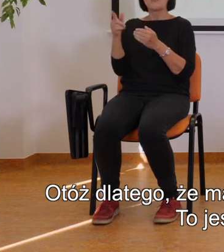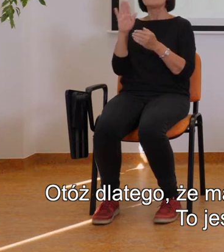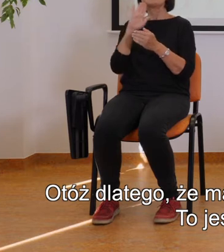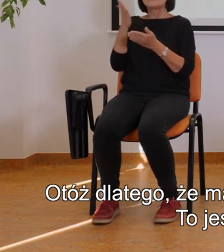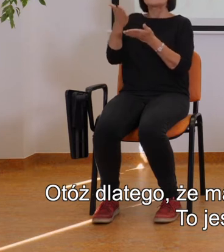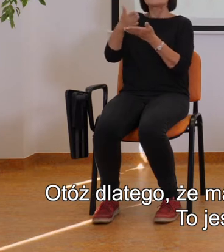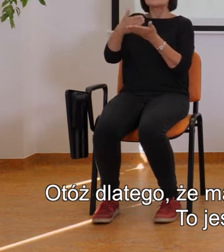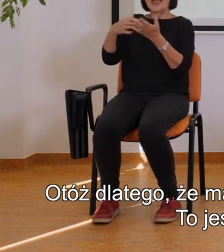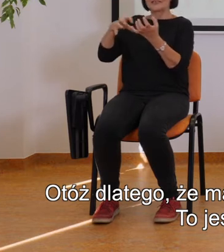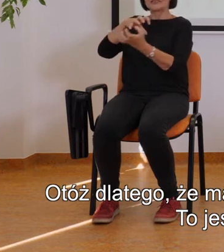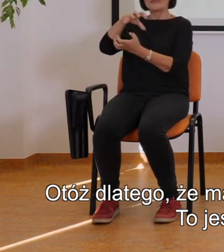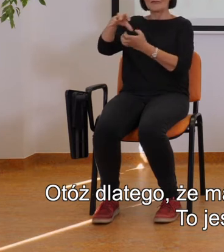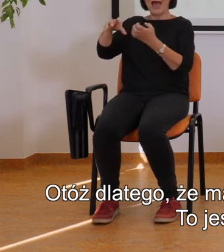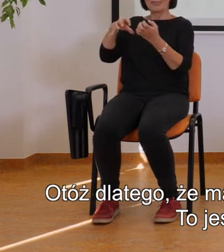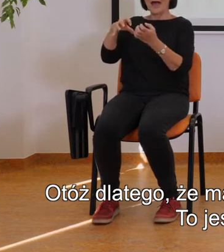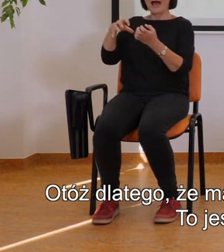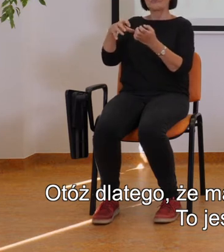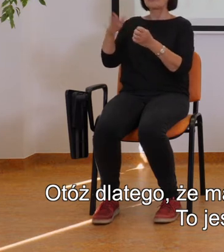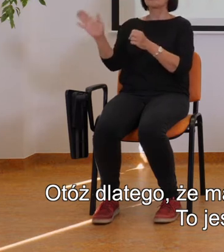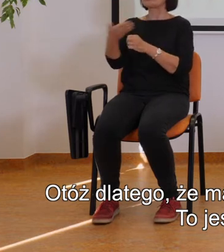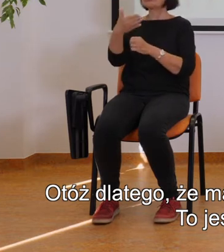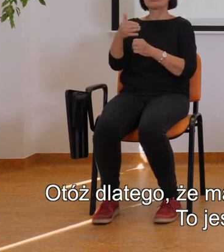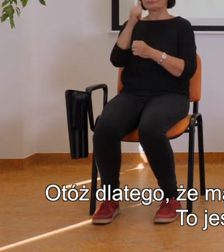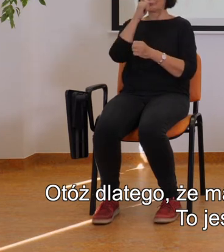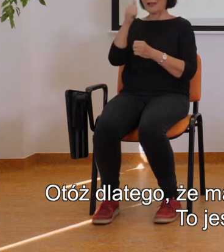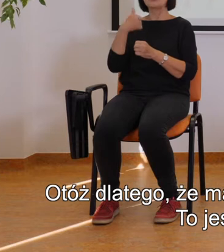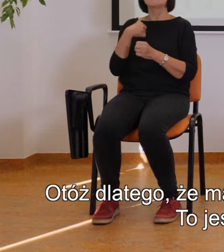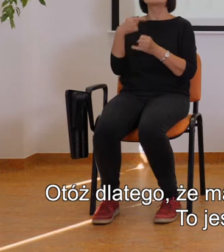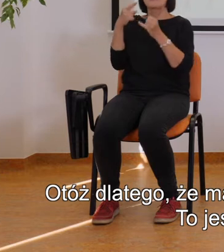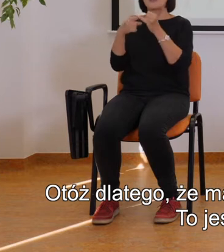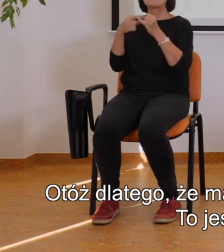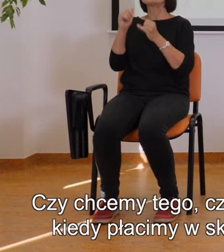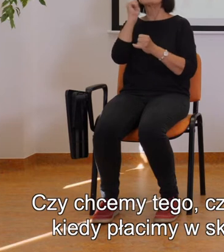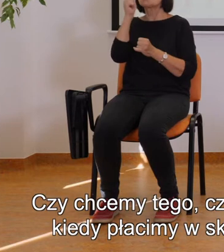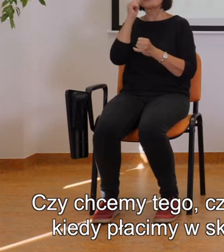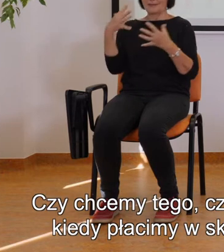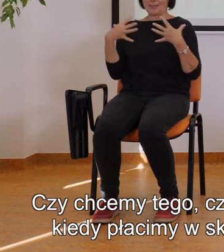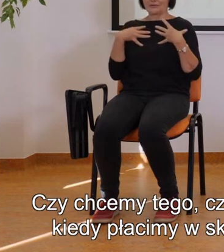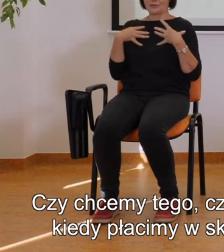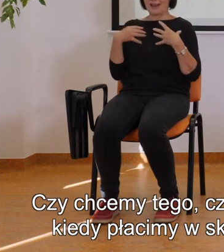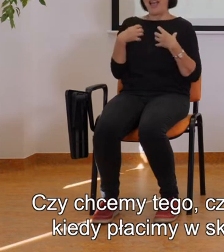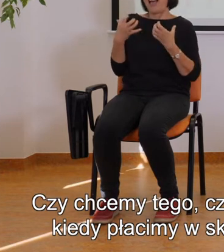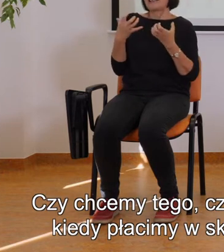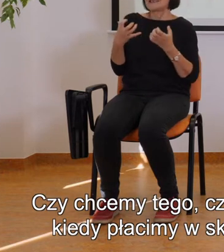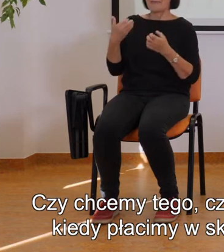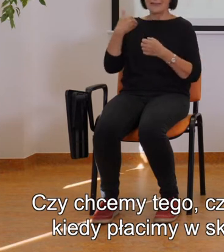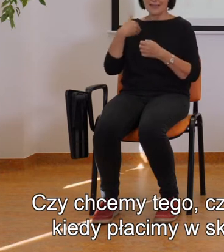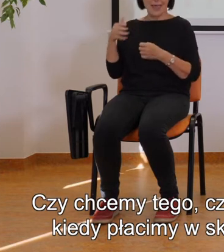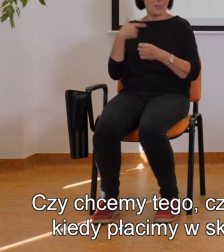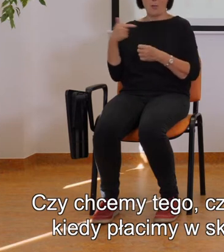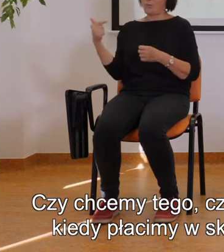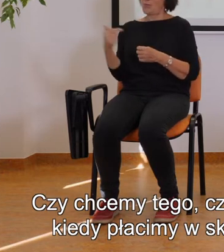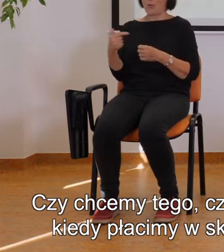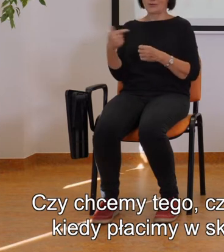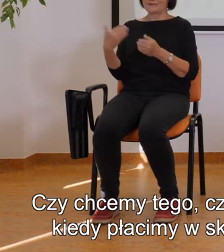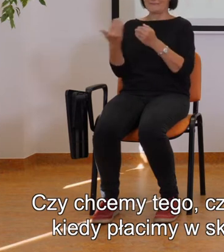świata, której nie da się pominąć. To jest element naszego życia codziennego. Czy chcemy tego, czy nie? Z prostą matematyką